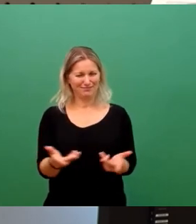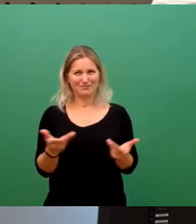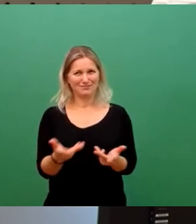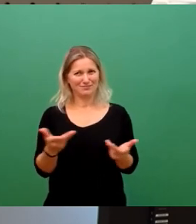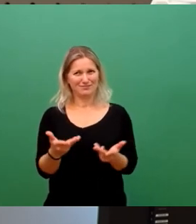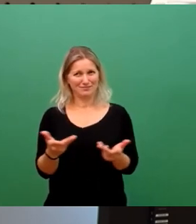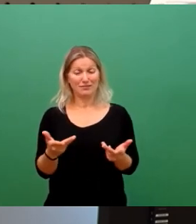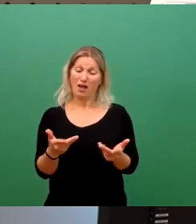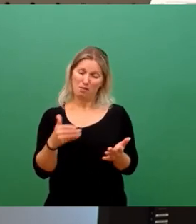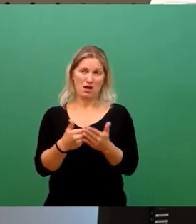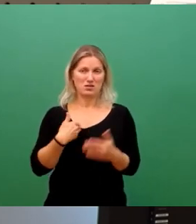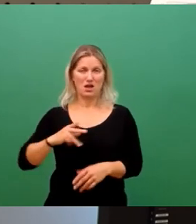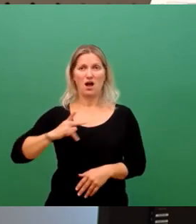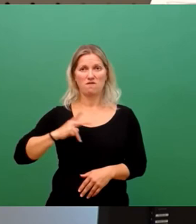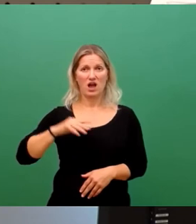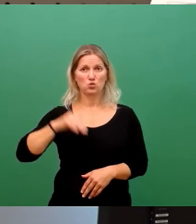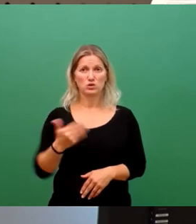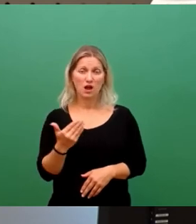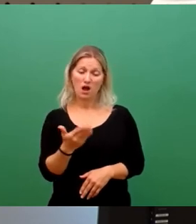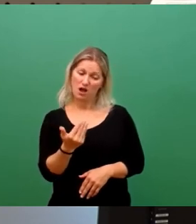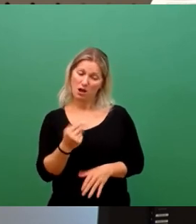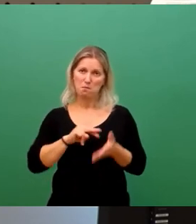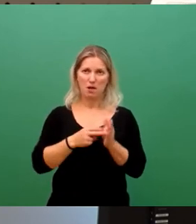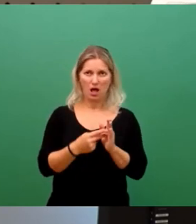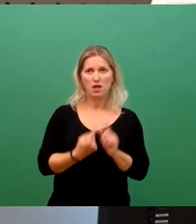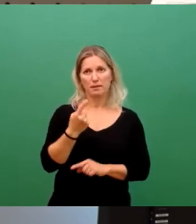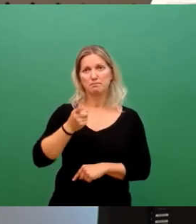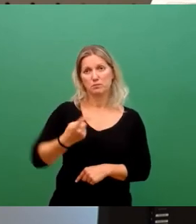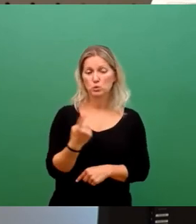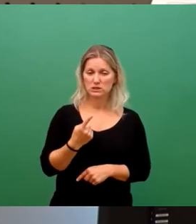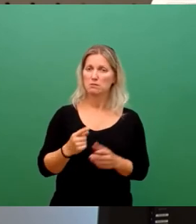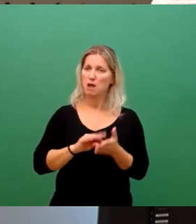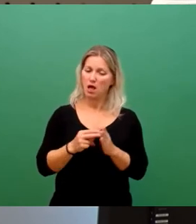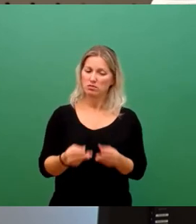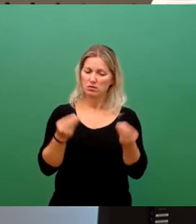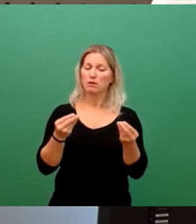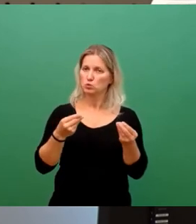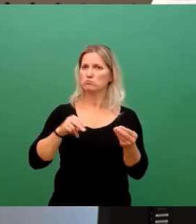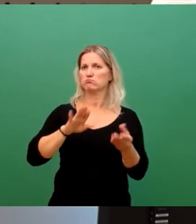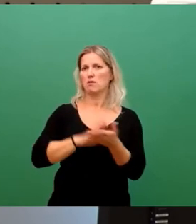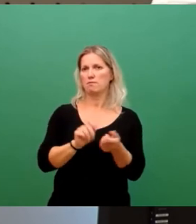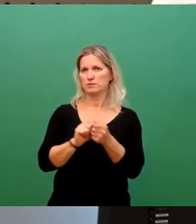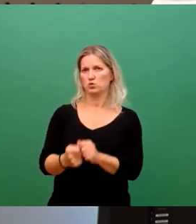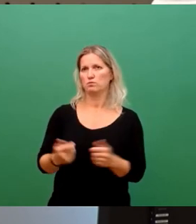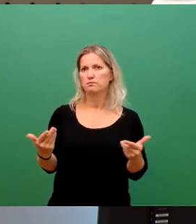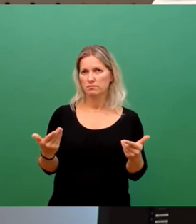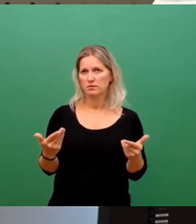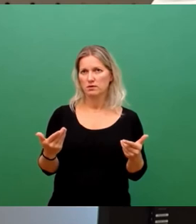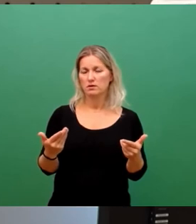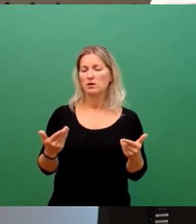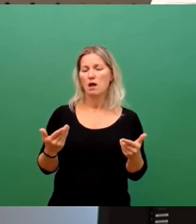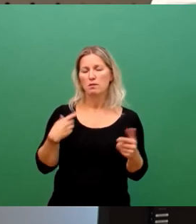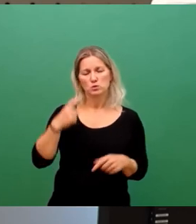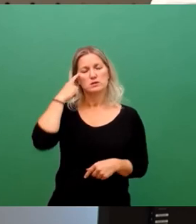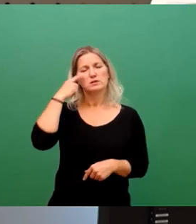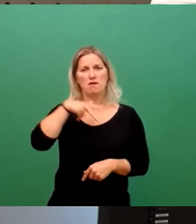erwarte, dass man da wirklich auch einen Plan entwickelt, der auch funktioniert. Aber ehrlicherweise, es nützt, glaube ich, auch nichts, die